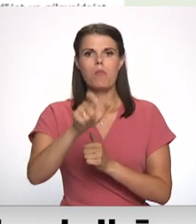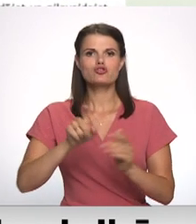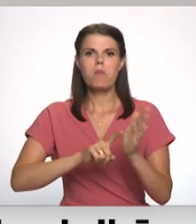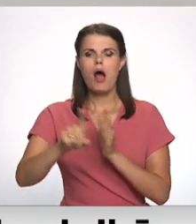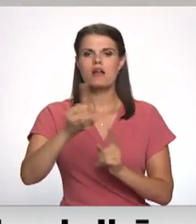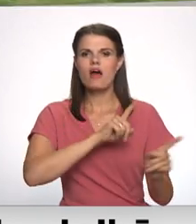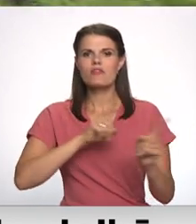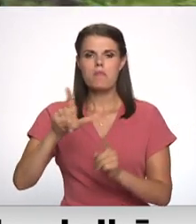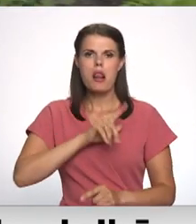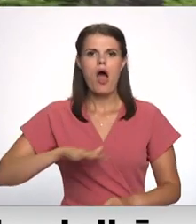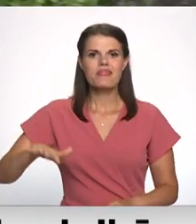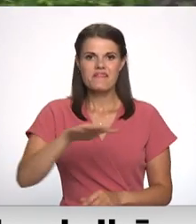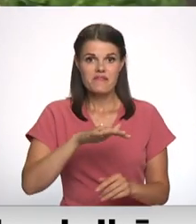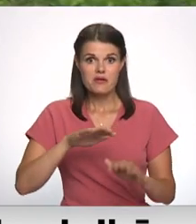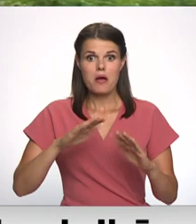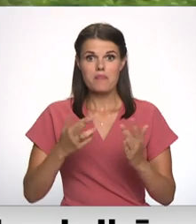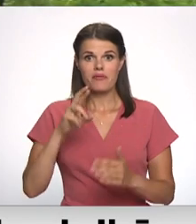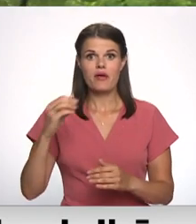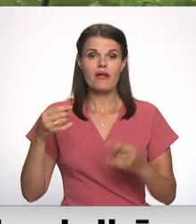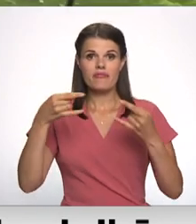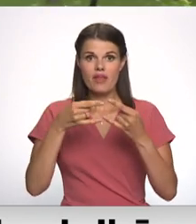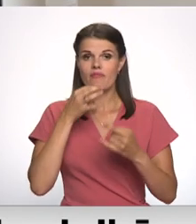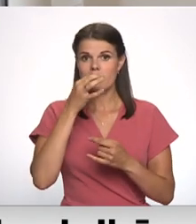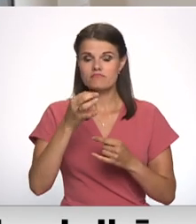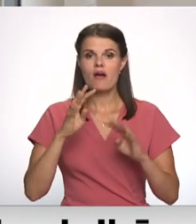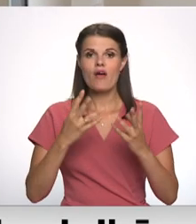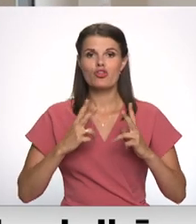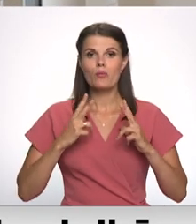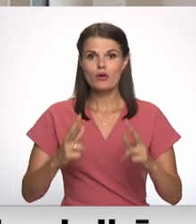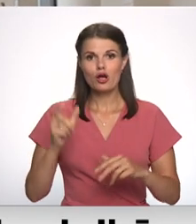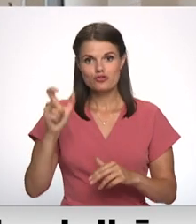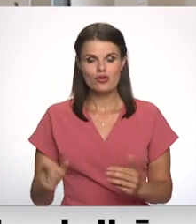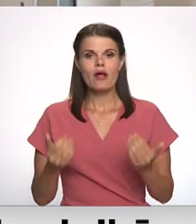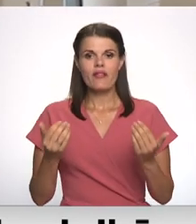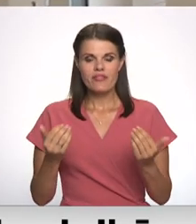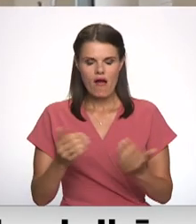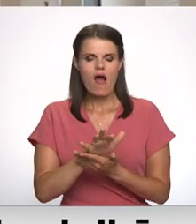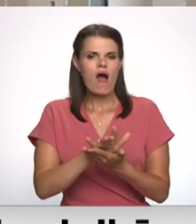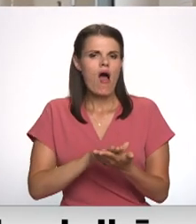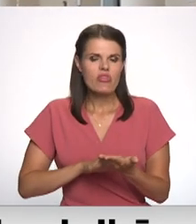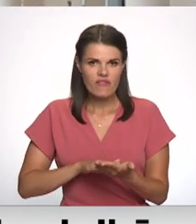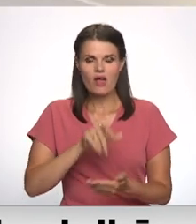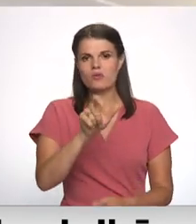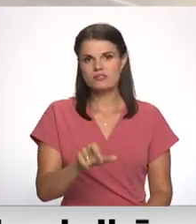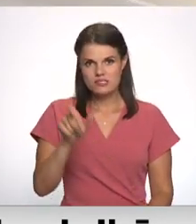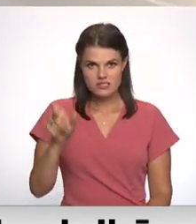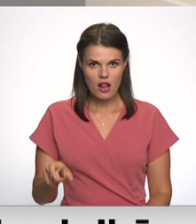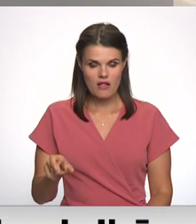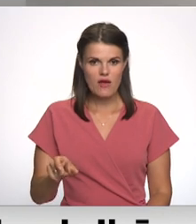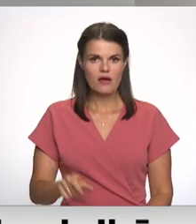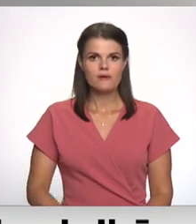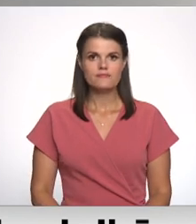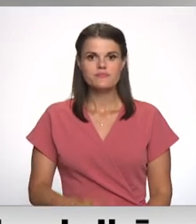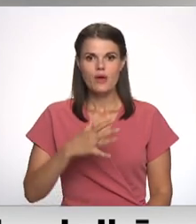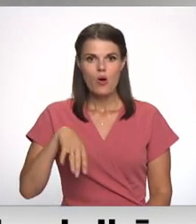pakalpojumu sniegšanā Latvijā. Kā RETV norāda uzņēmumu valdes priekšādātājs, tagad varot vien atvainoties iedzīvotājiem. Mums